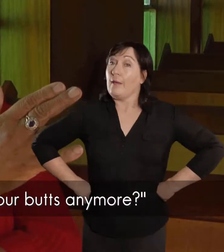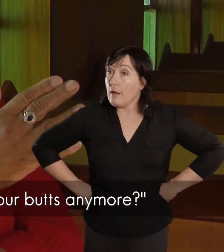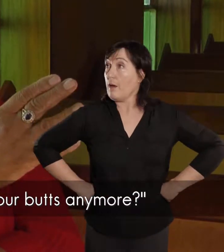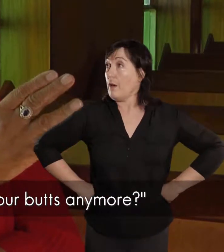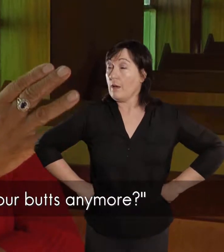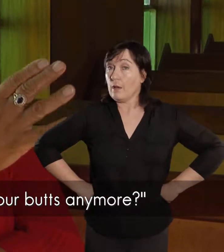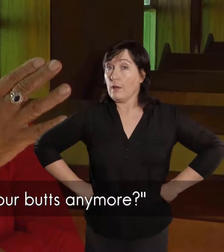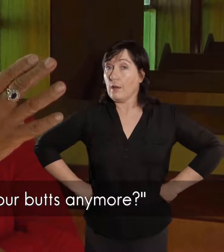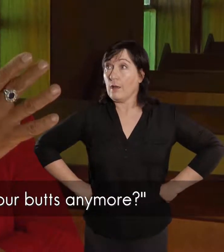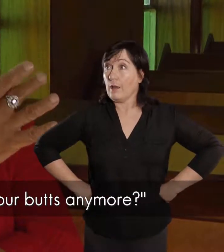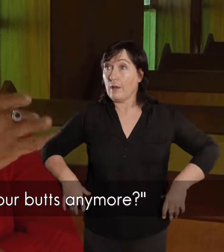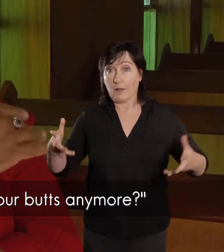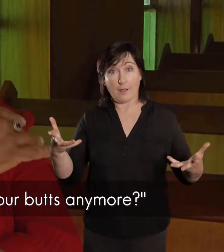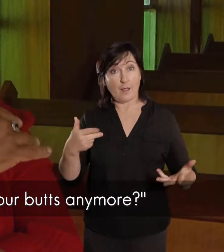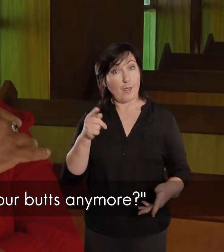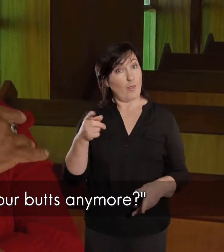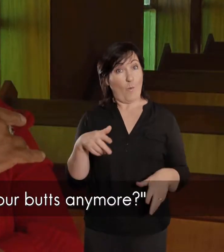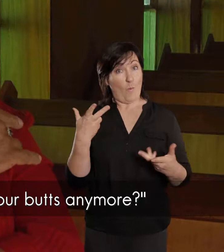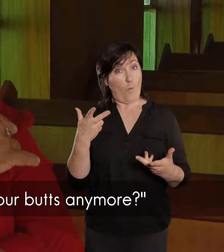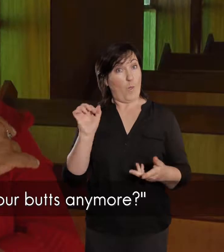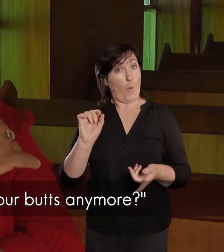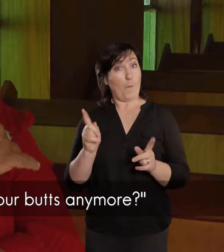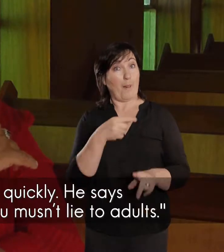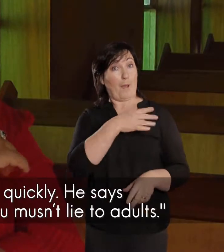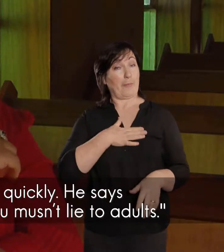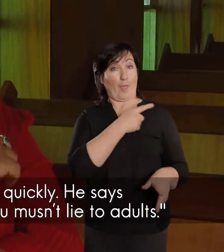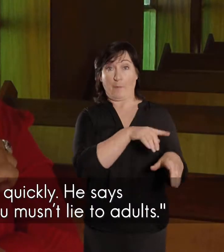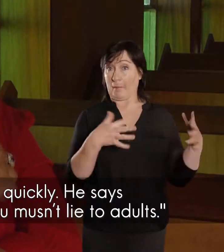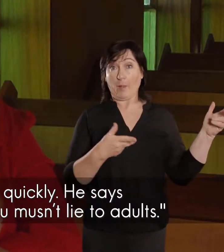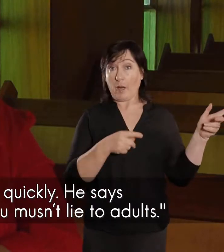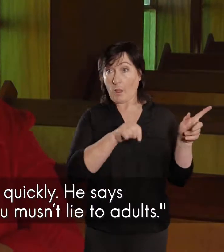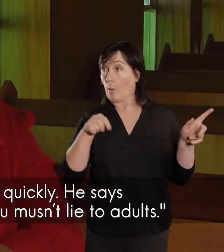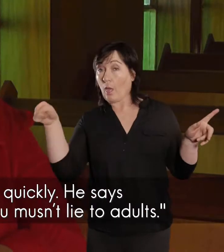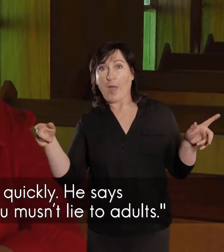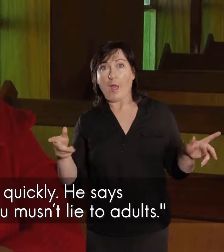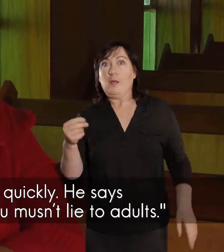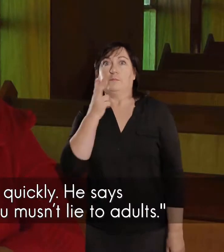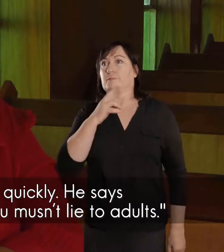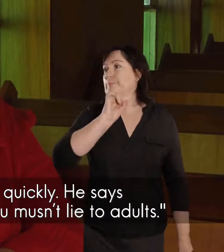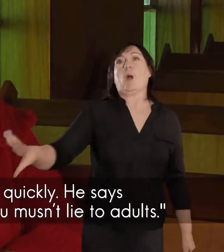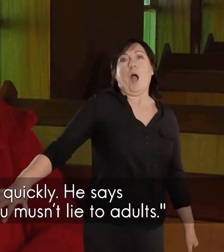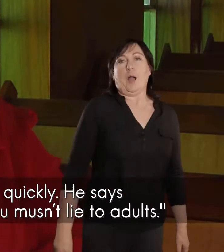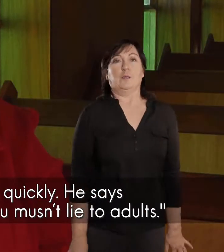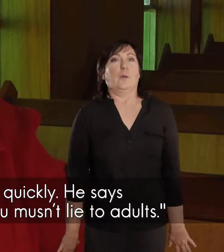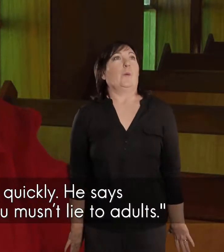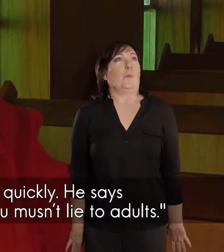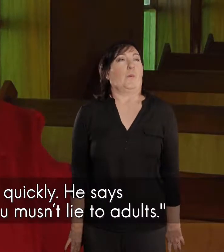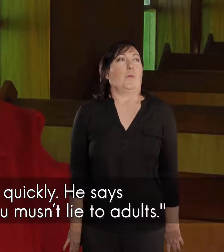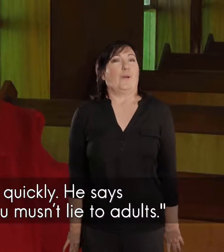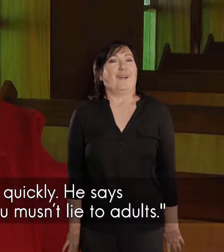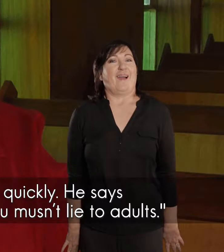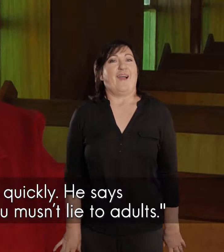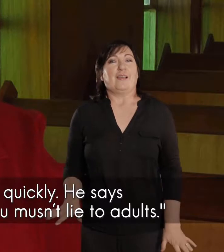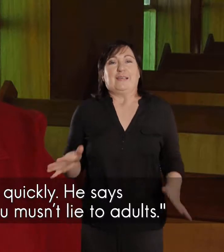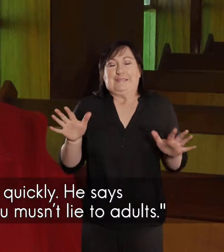is die gieser nou nie meer goed genoeg, wat jou topper kiesie, hy smuit die sigaretta weg, hy sê, nou